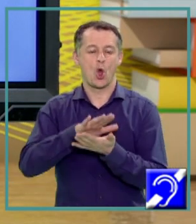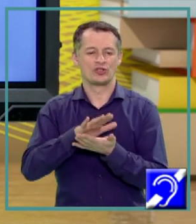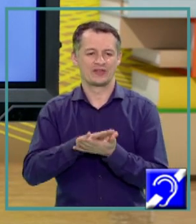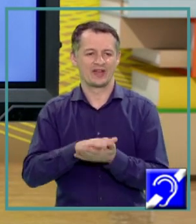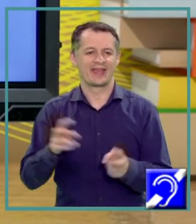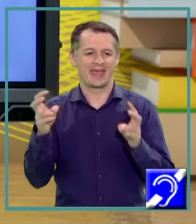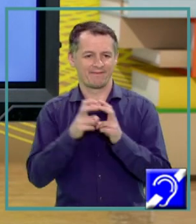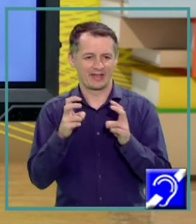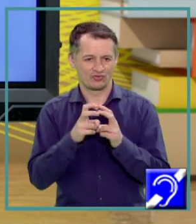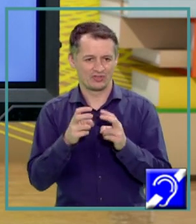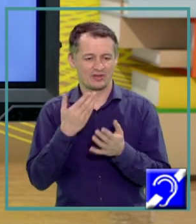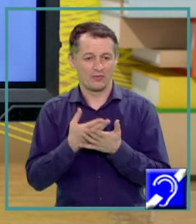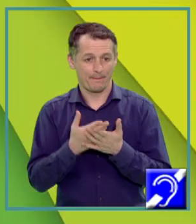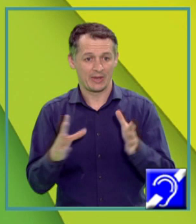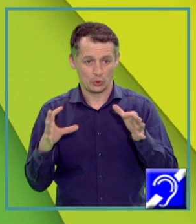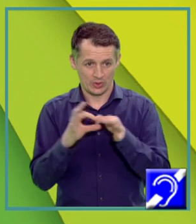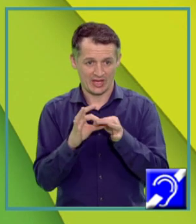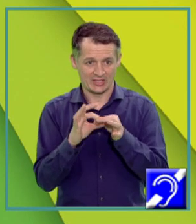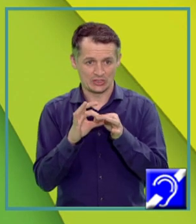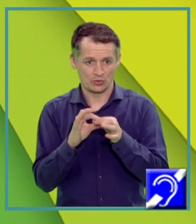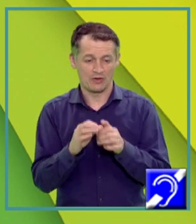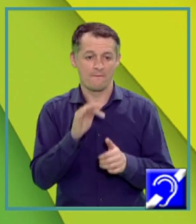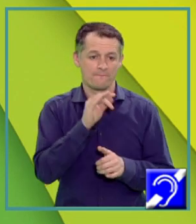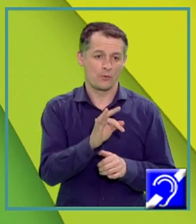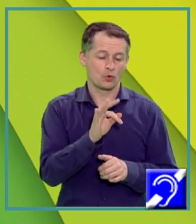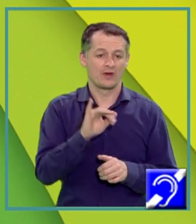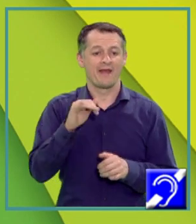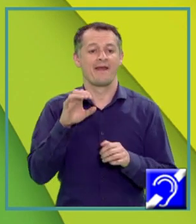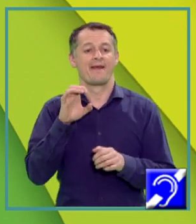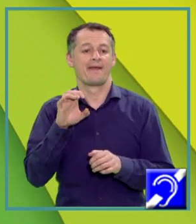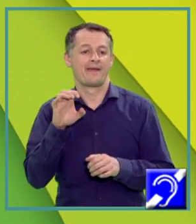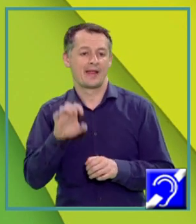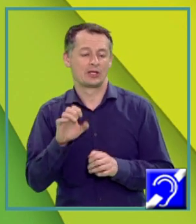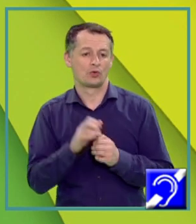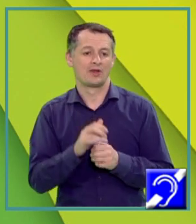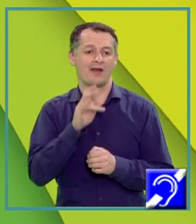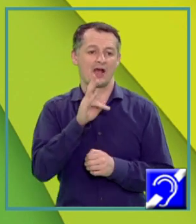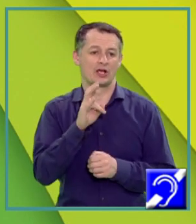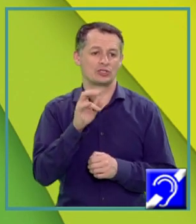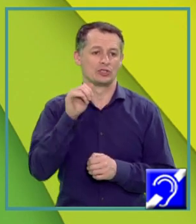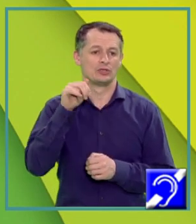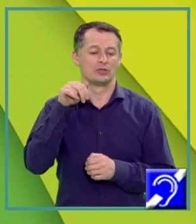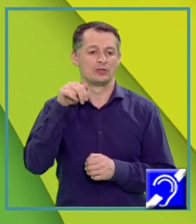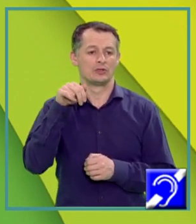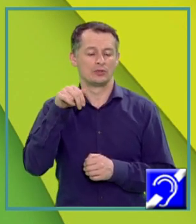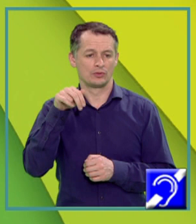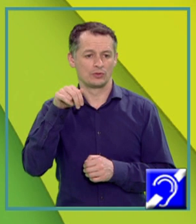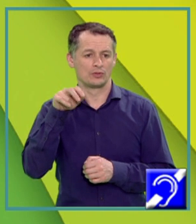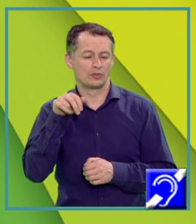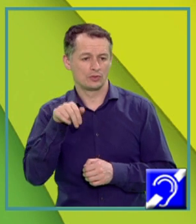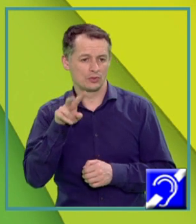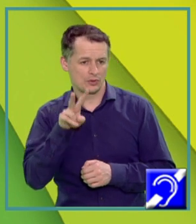energiei pentru interacțiunea foton-electron este Hnu egal L-extracție plus